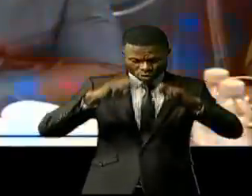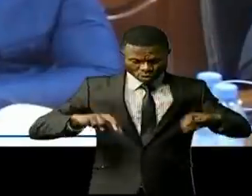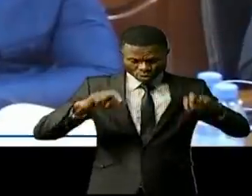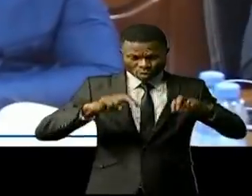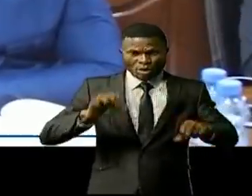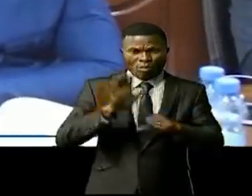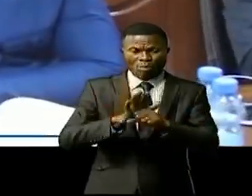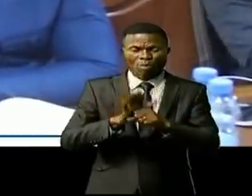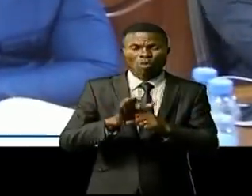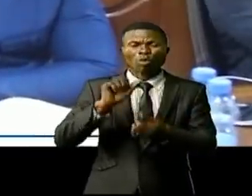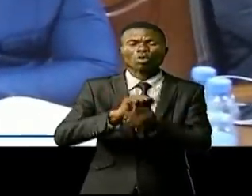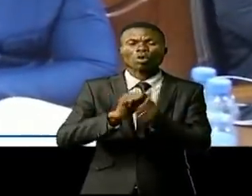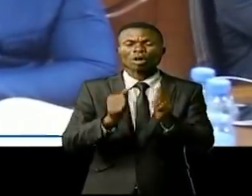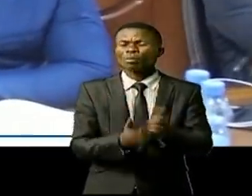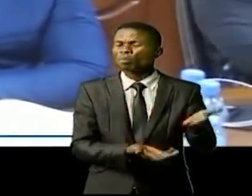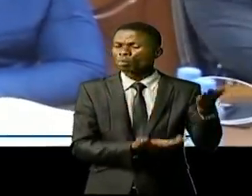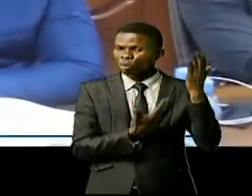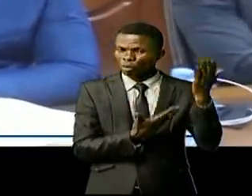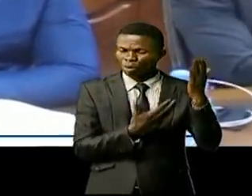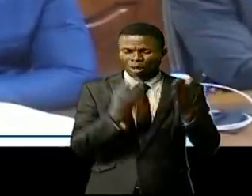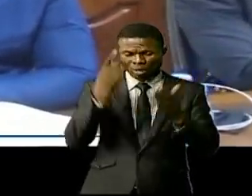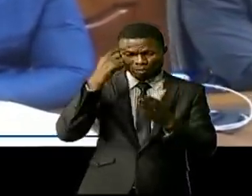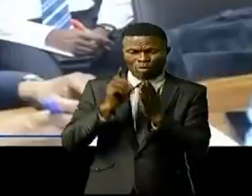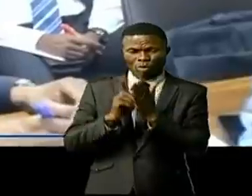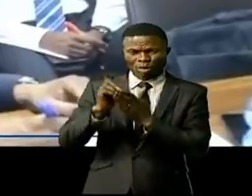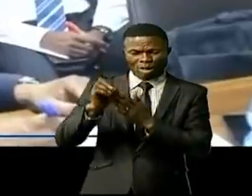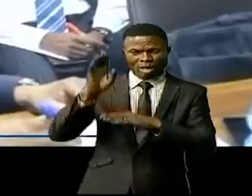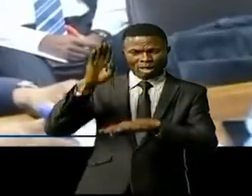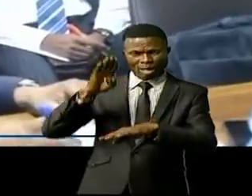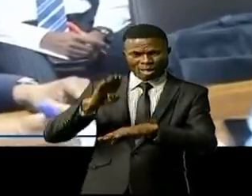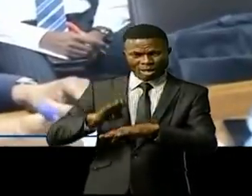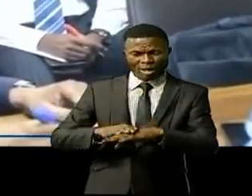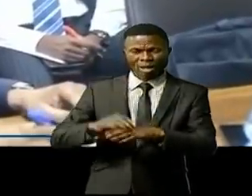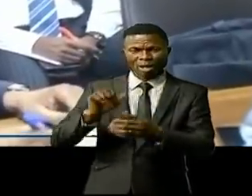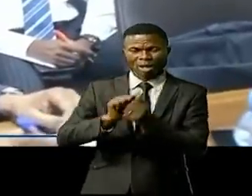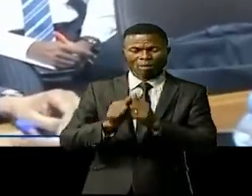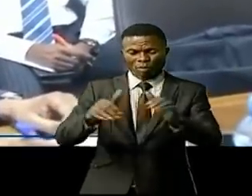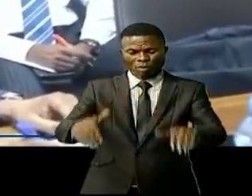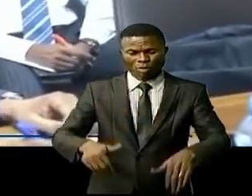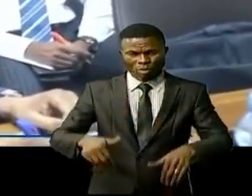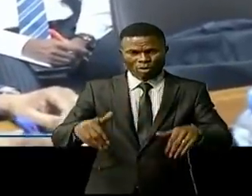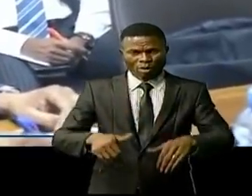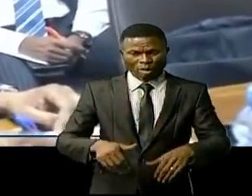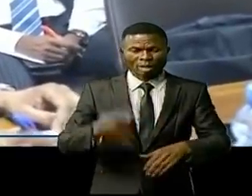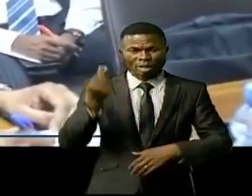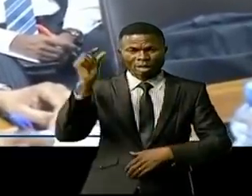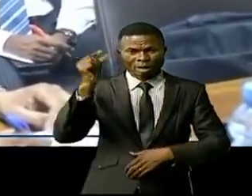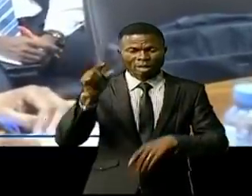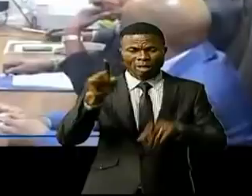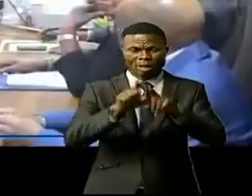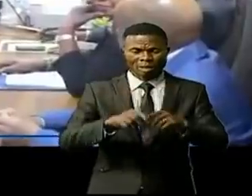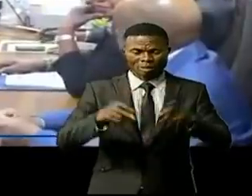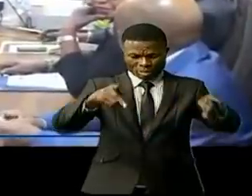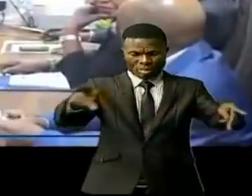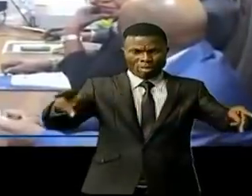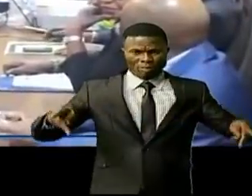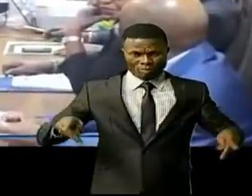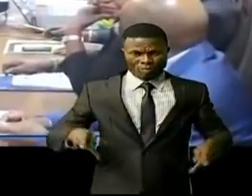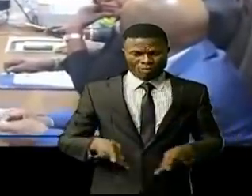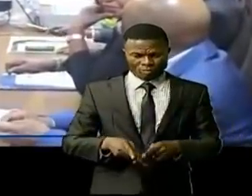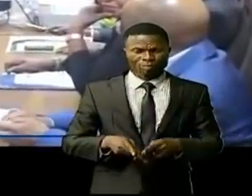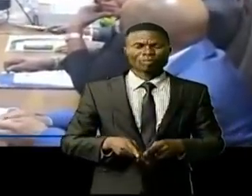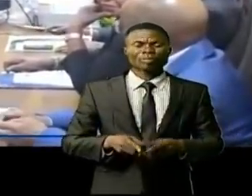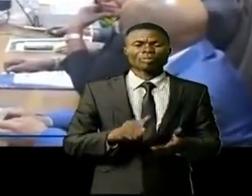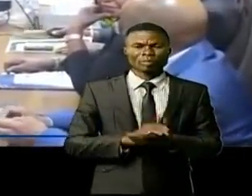différents points essentiels des développements qui vont toucher le secteur de l'agriculture, mine et environnement, pour ne citer que